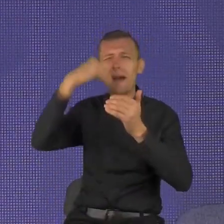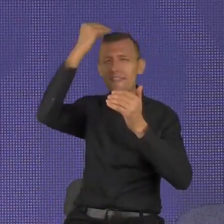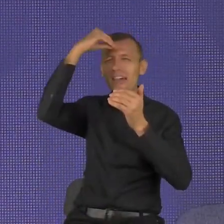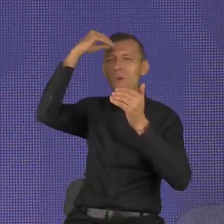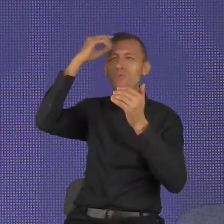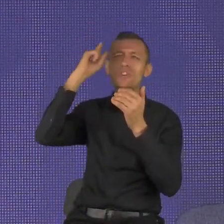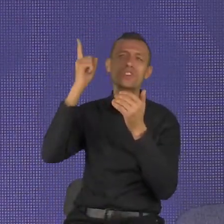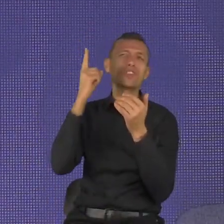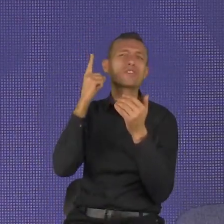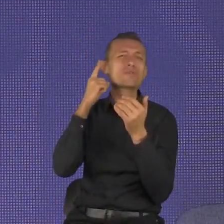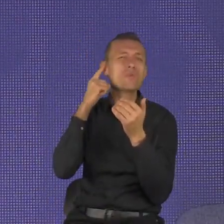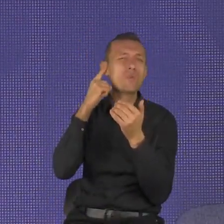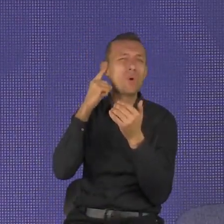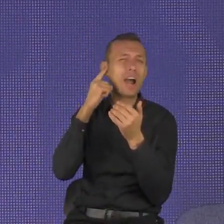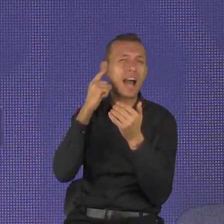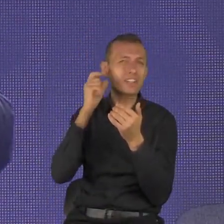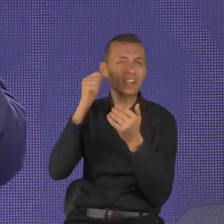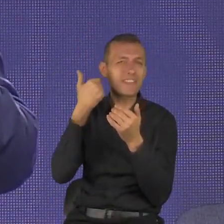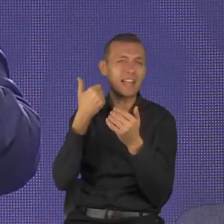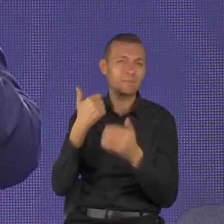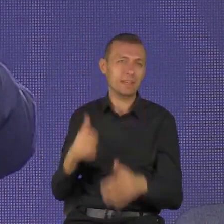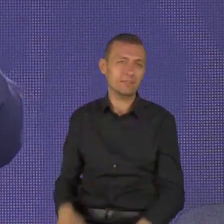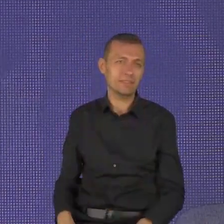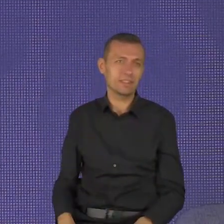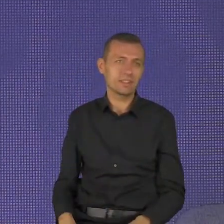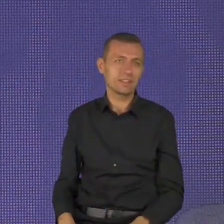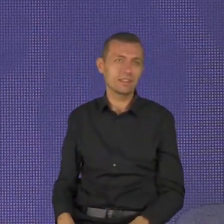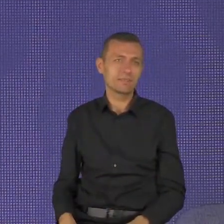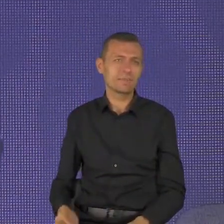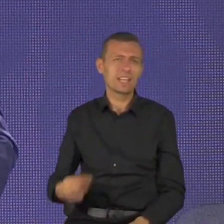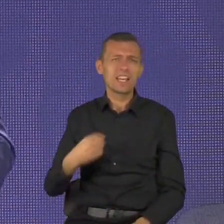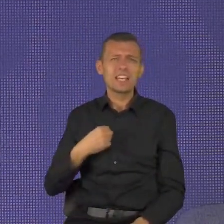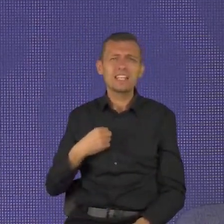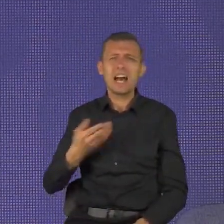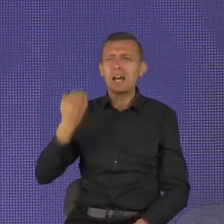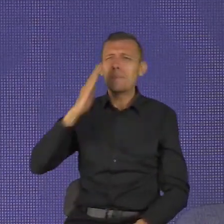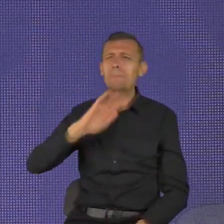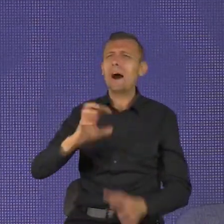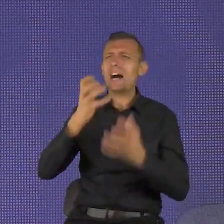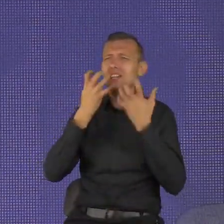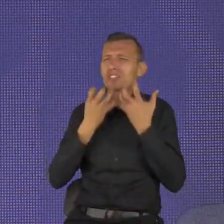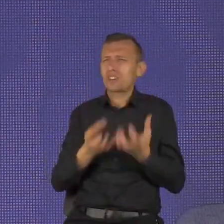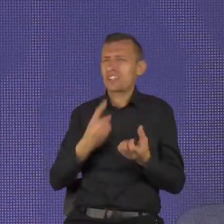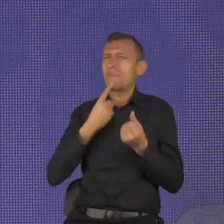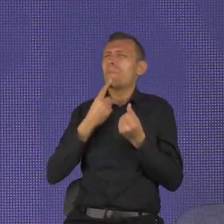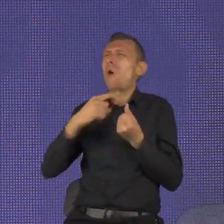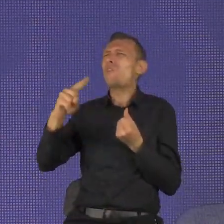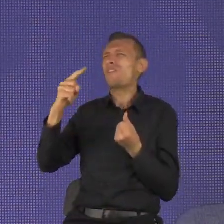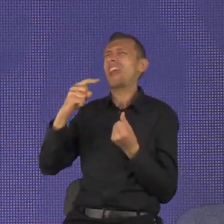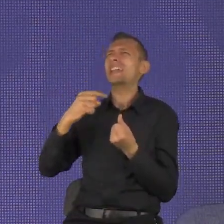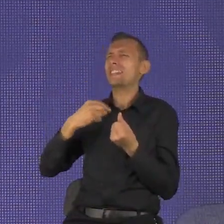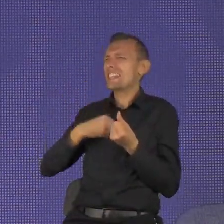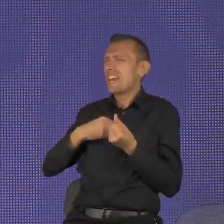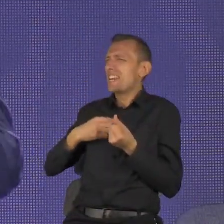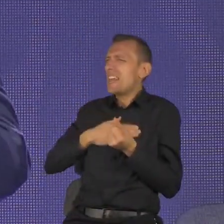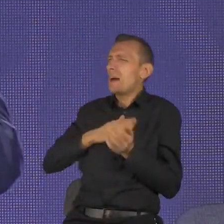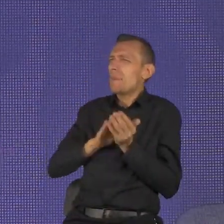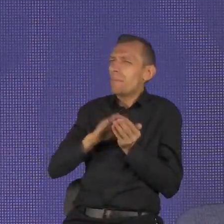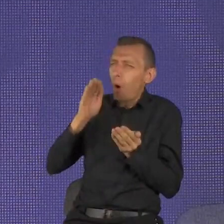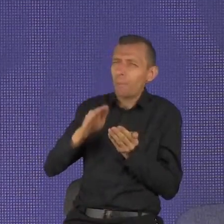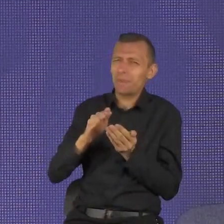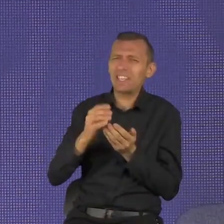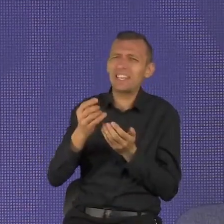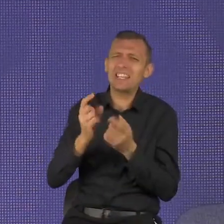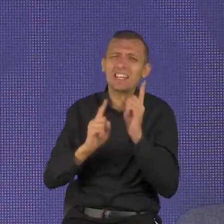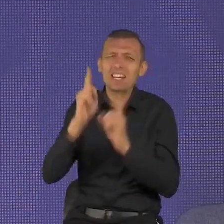nam bardzo zależy, ja należę do tych osób, tak mi bardzo zależy na tym, żeby powiedzieć swoje zdanie, przekazać mój punkt widzenia, że często nie czekam, aż ktoś skończy